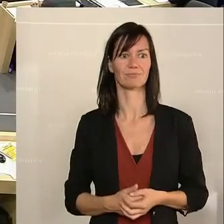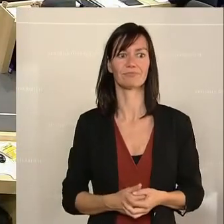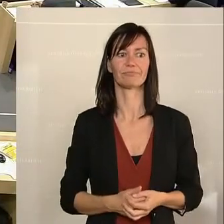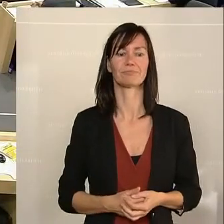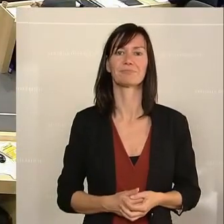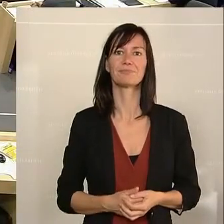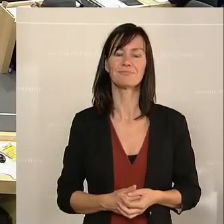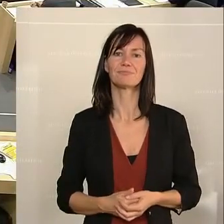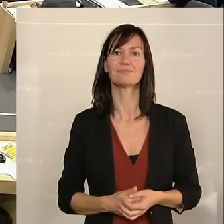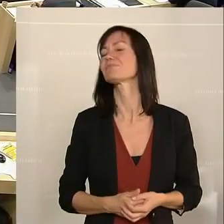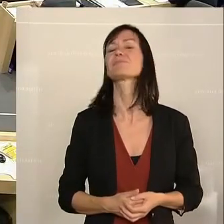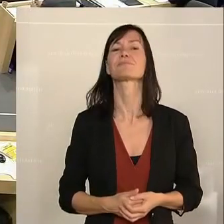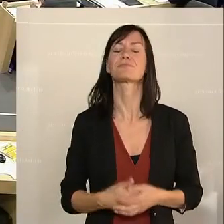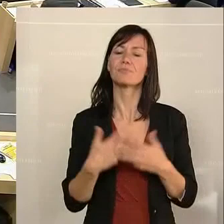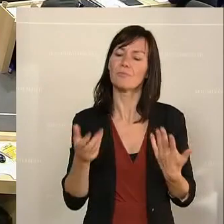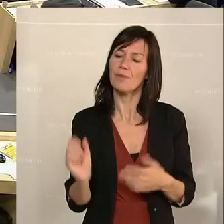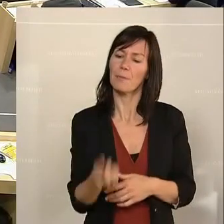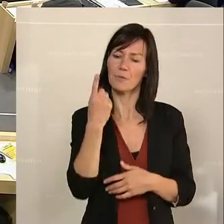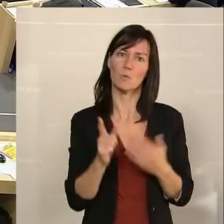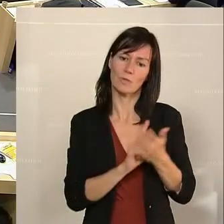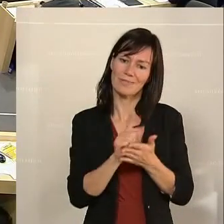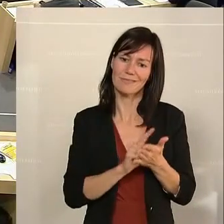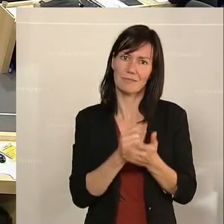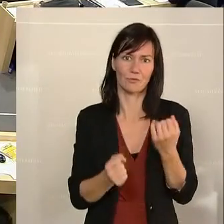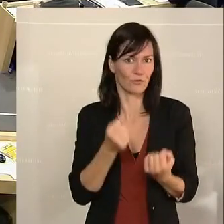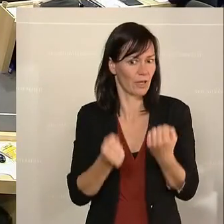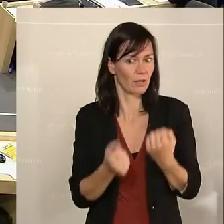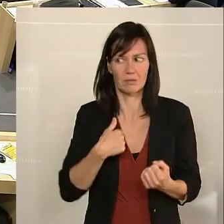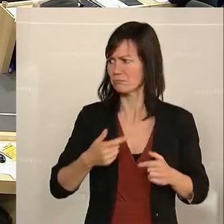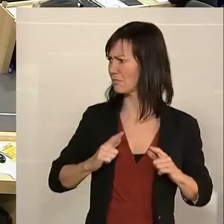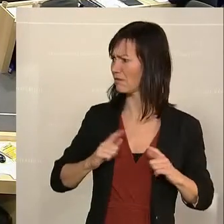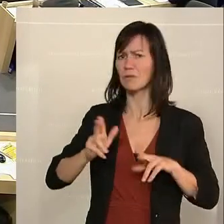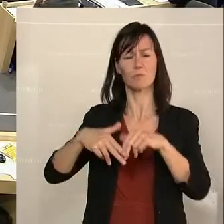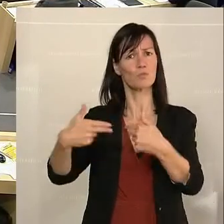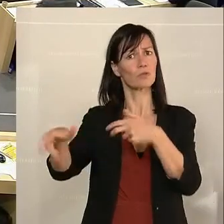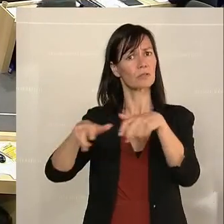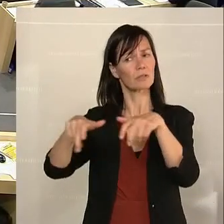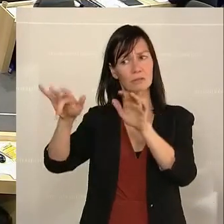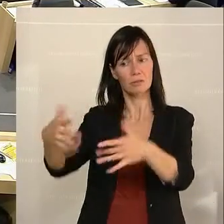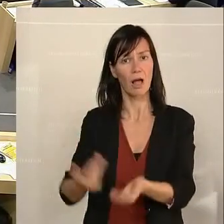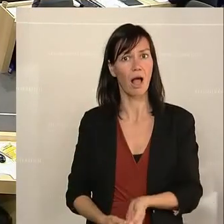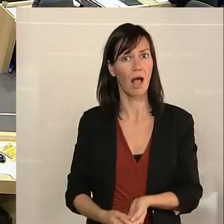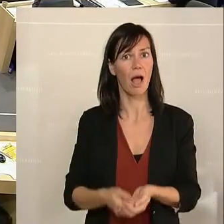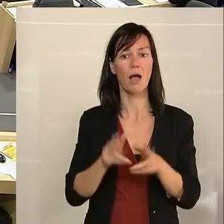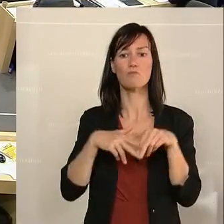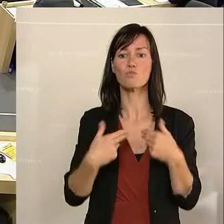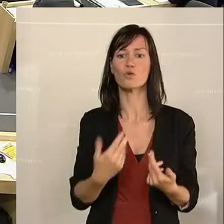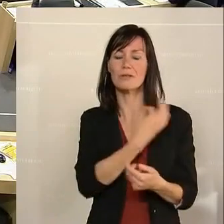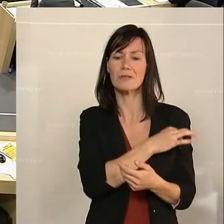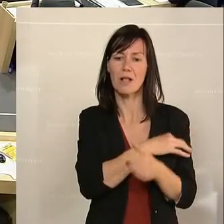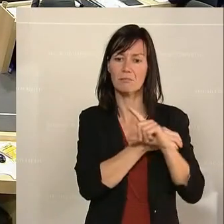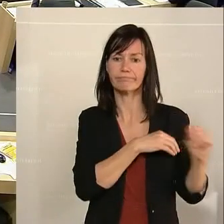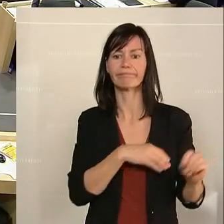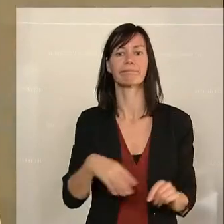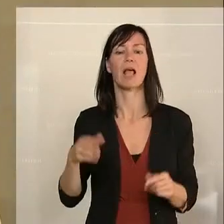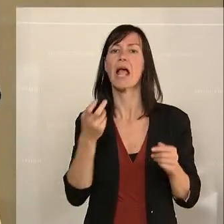Und wie würde man schon erwarten, dass gerade in solchen schweren Zeiten eine Bundesregierung da ist. Also der Herr Bundeskanzler ist fuhrt, die Energieministerin ist fuhrt, der Herr Bundespräsident hat nach